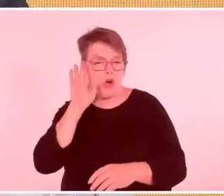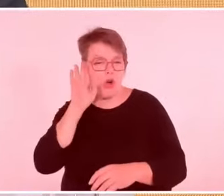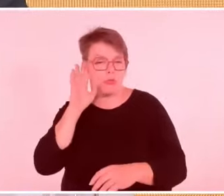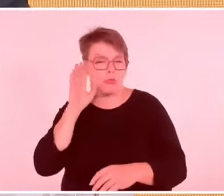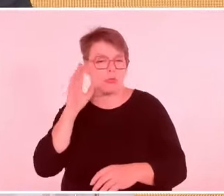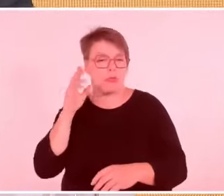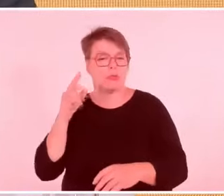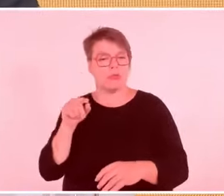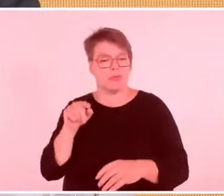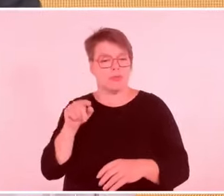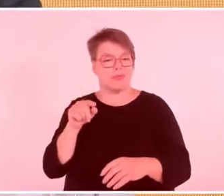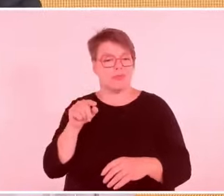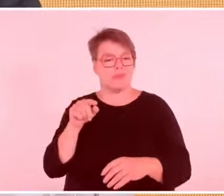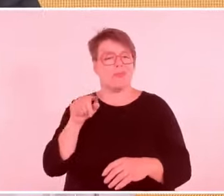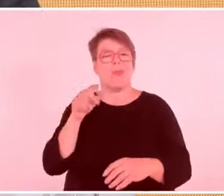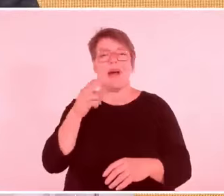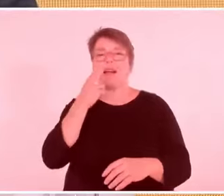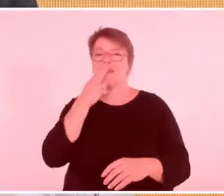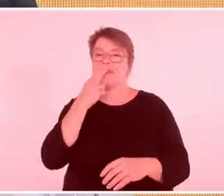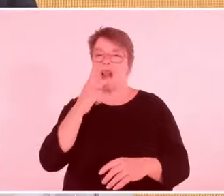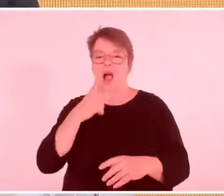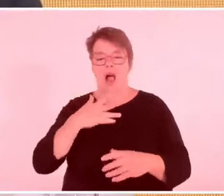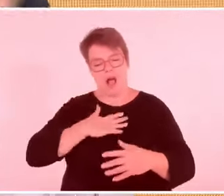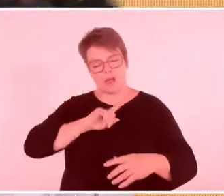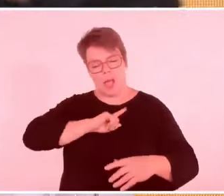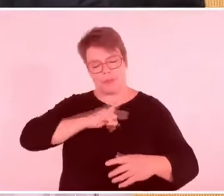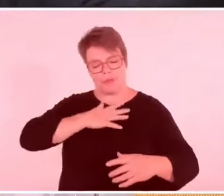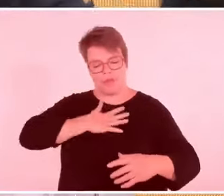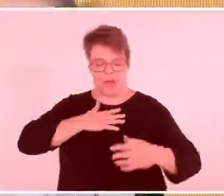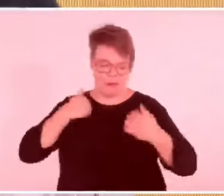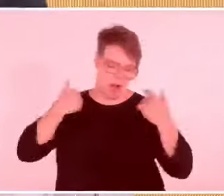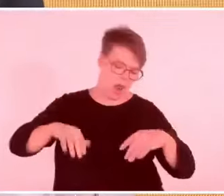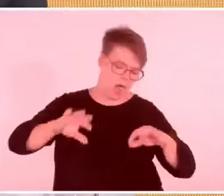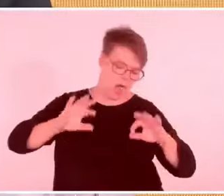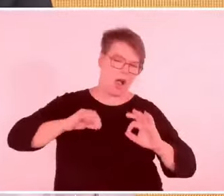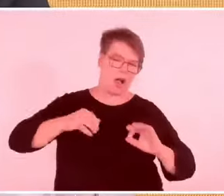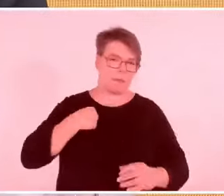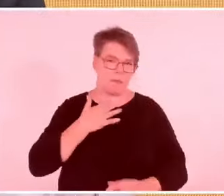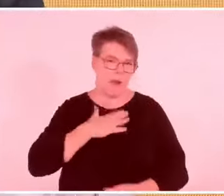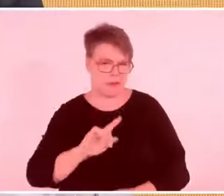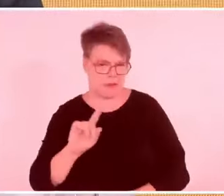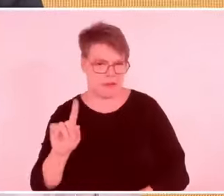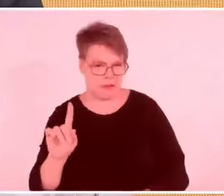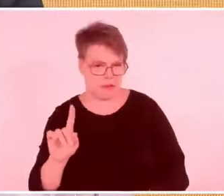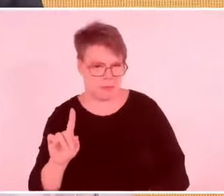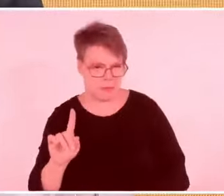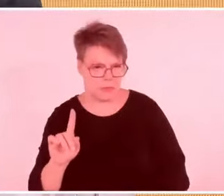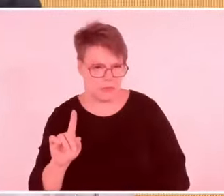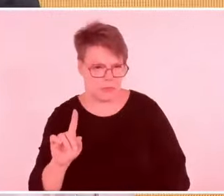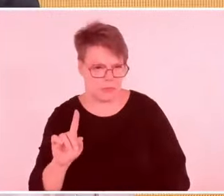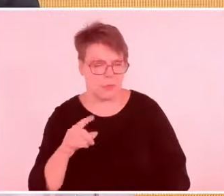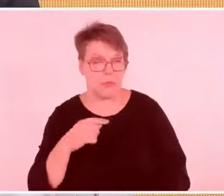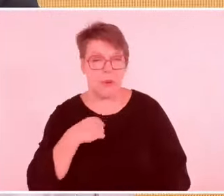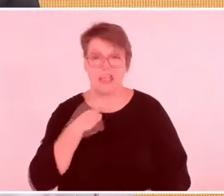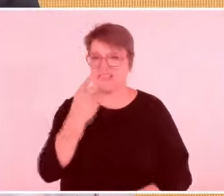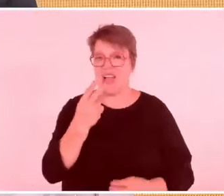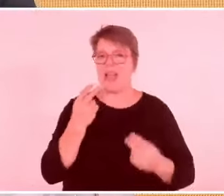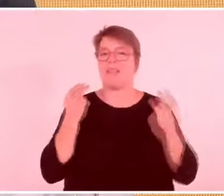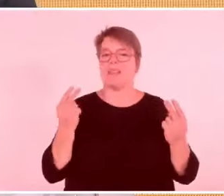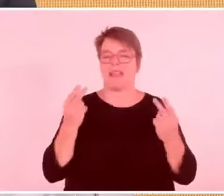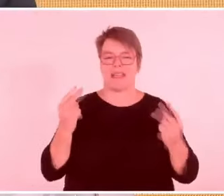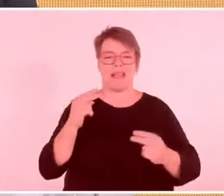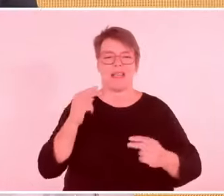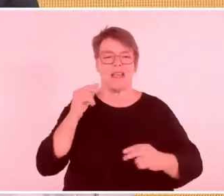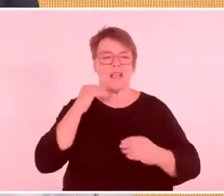Angriffes, ich zitiere, wir haben heute nur eines zu sagen, Ihnen zu sagen, haut ab aus unserem